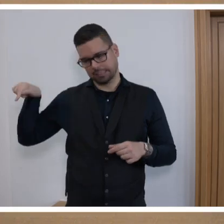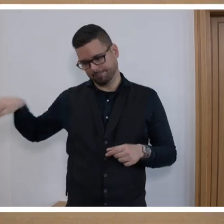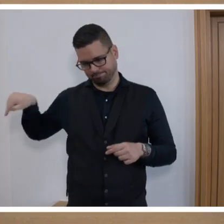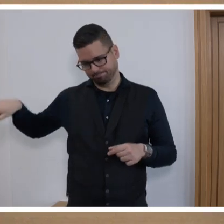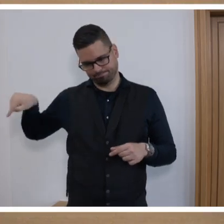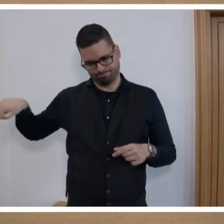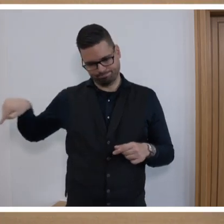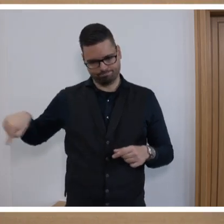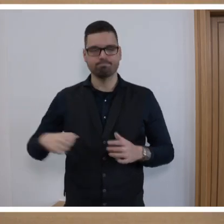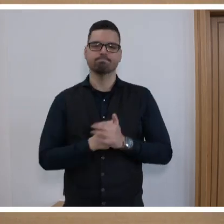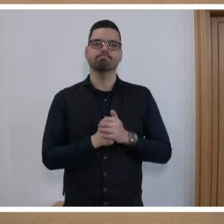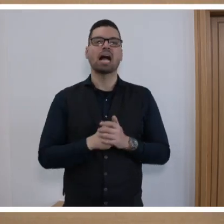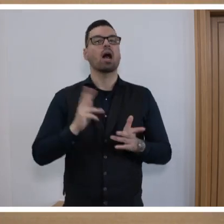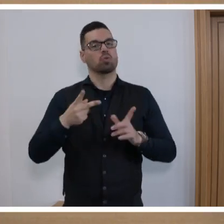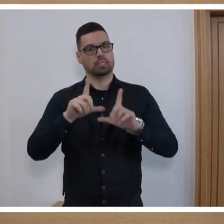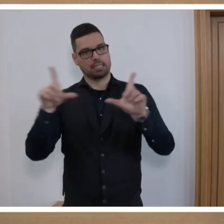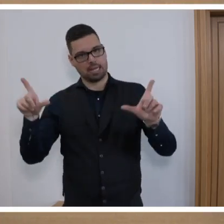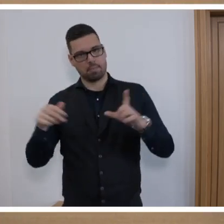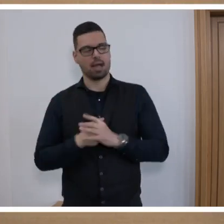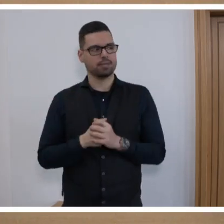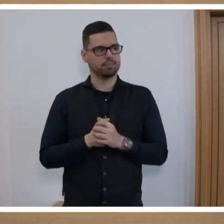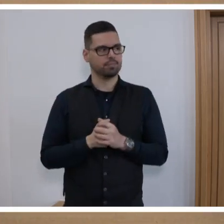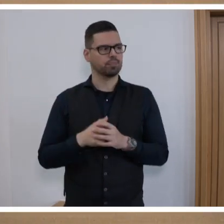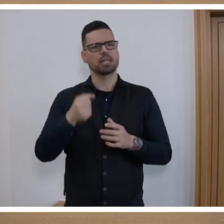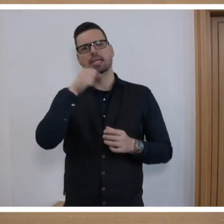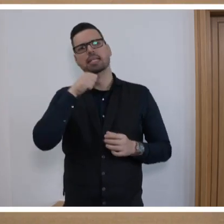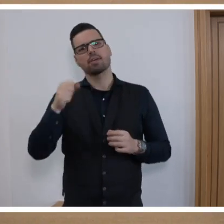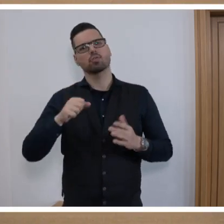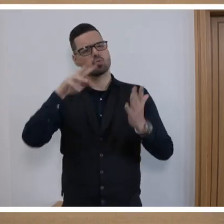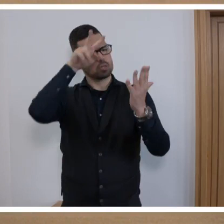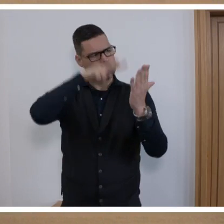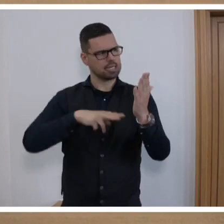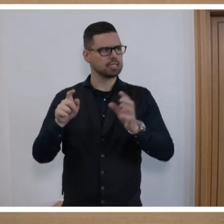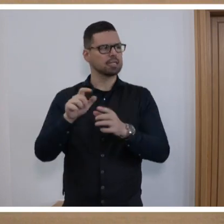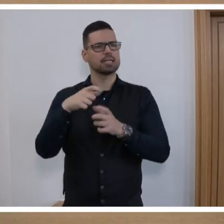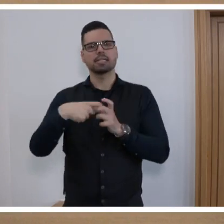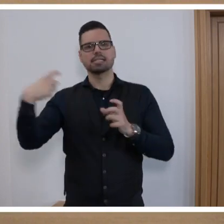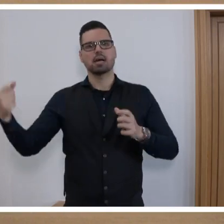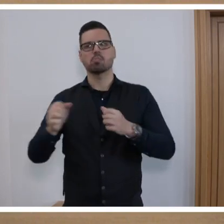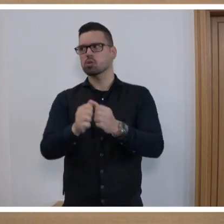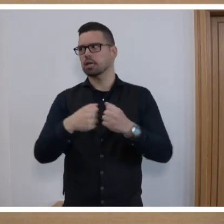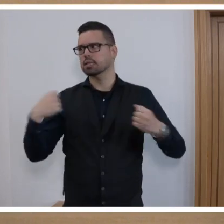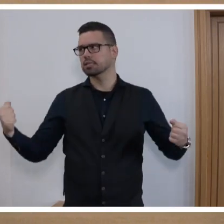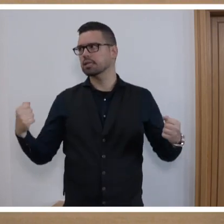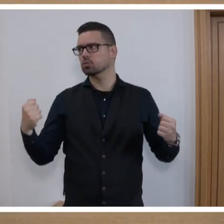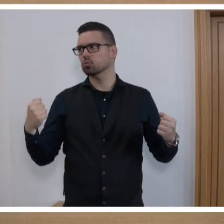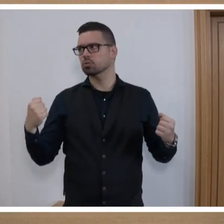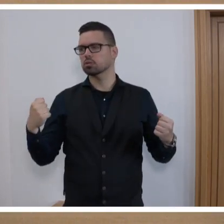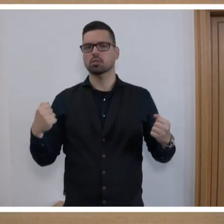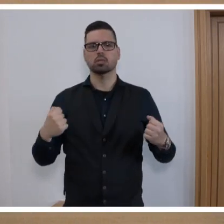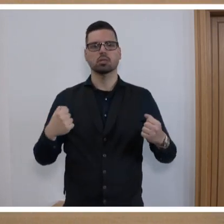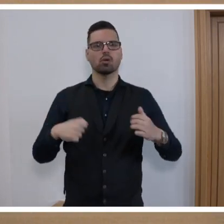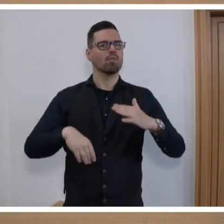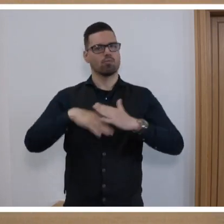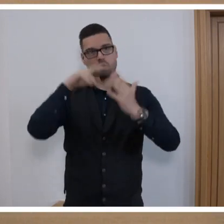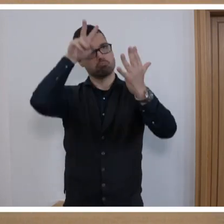auch dazu. Da habe ich also ein Interview gelesen in der St. Brücker Zeitung. Und ich habe mir dann die Mühe gemacht, es ganz zu